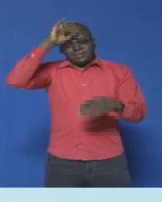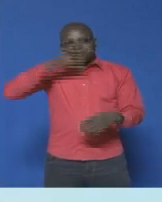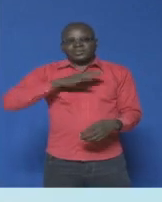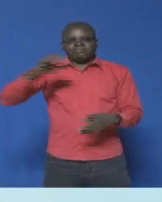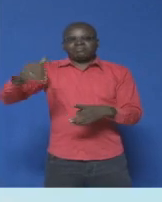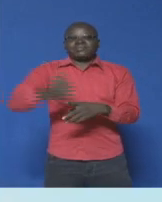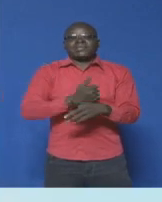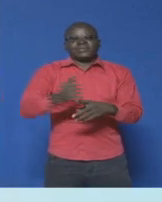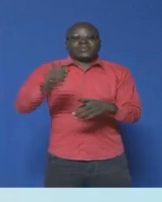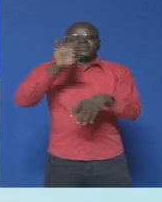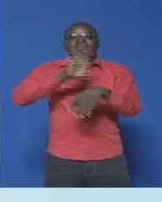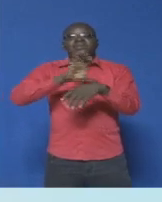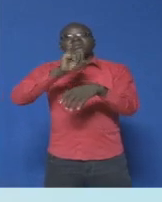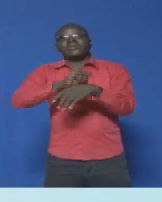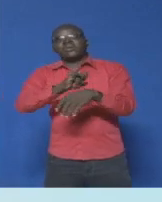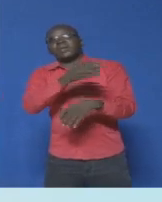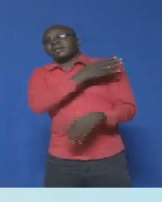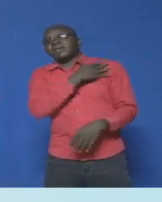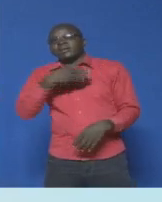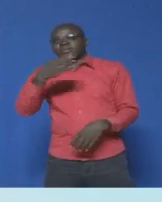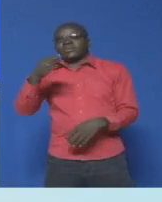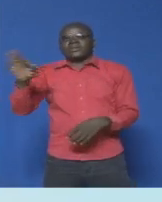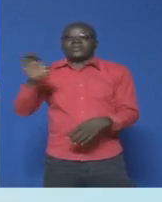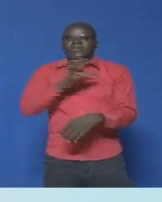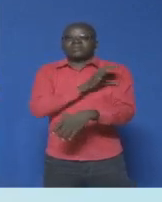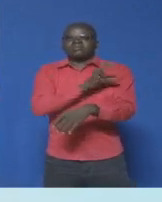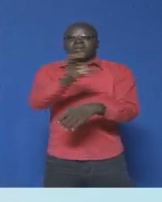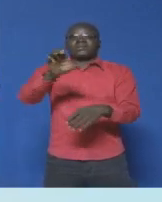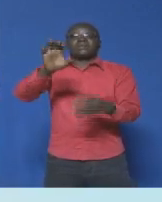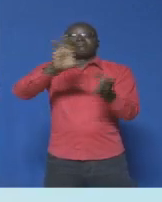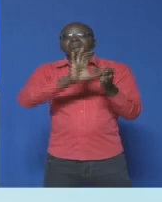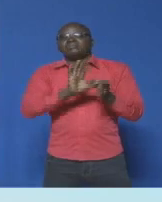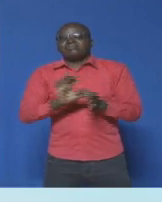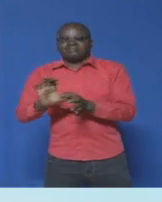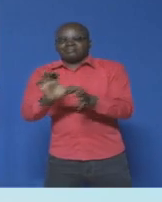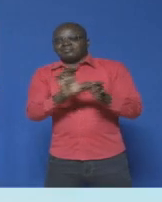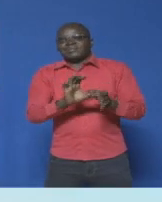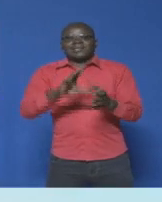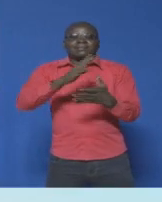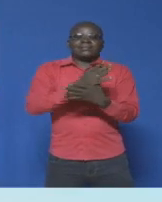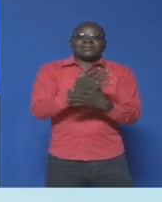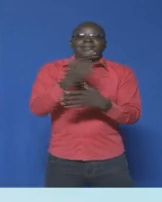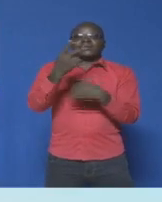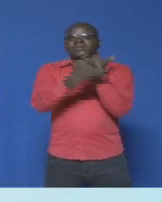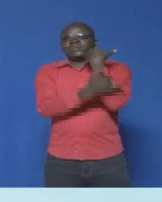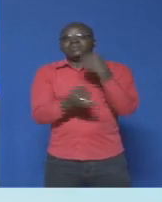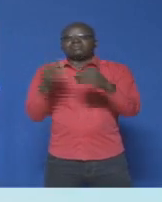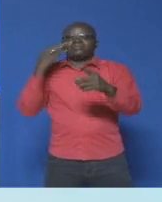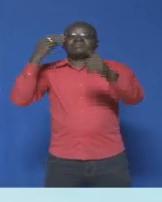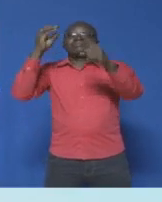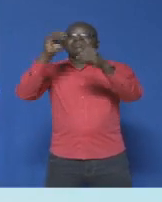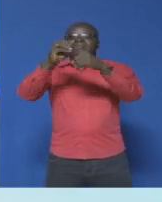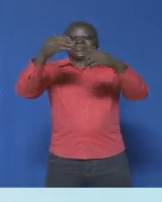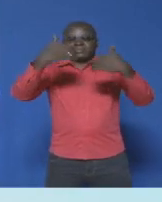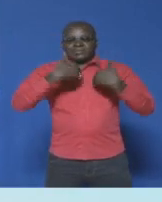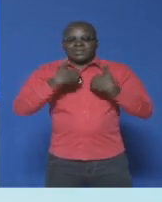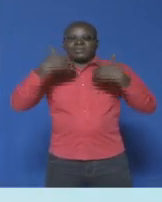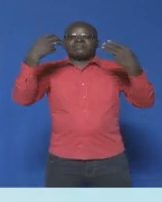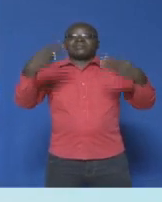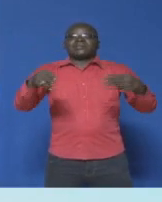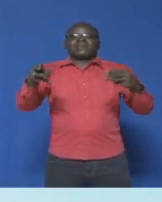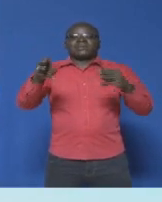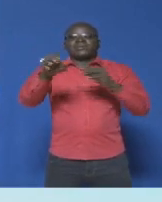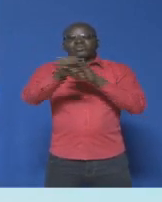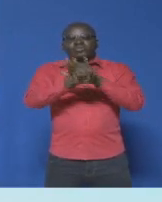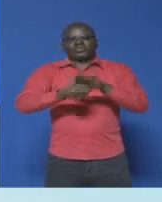et de la Côte d'Ivoire pour le renforcement de cette coopération bilatérale dans le but de conquérir le marché sous-régional.